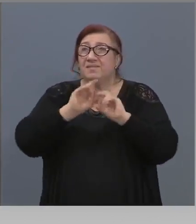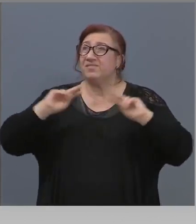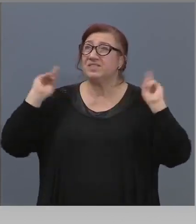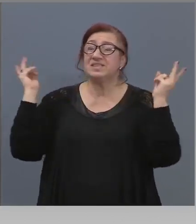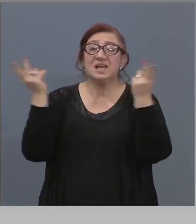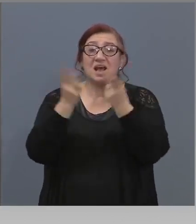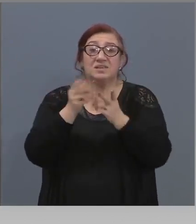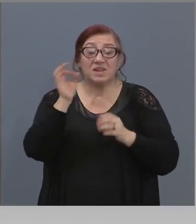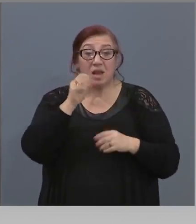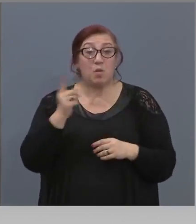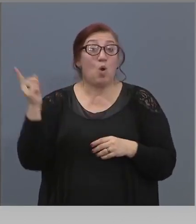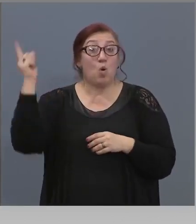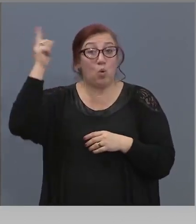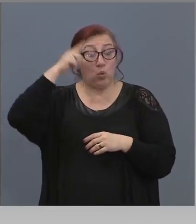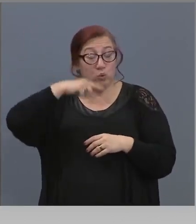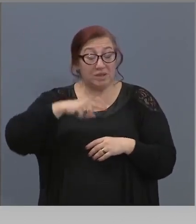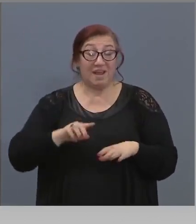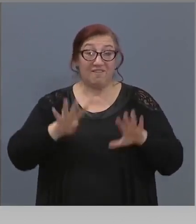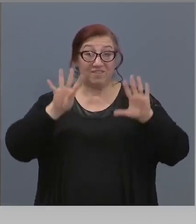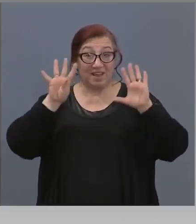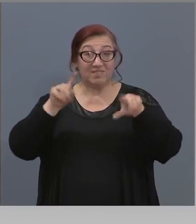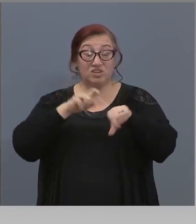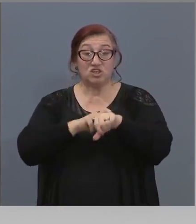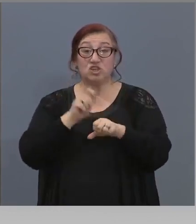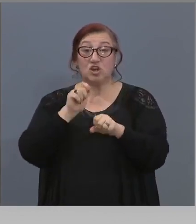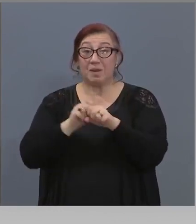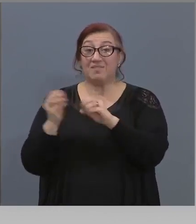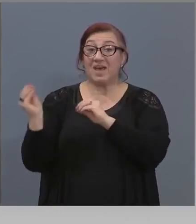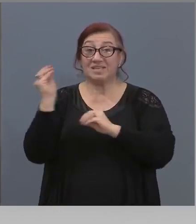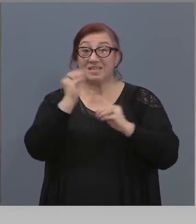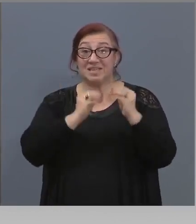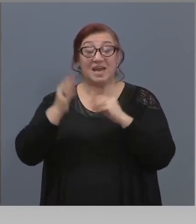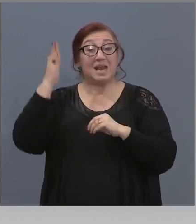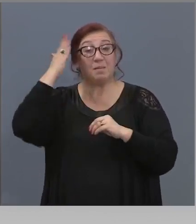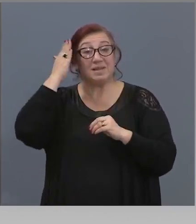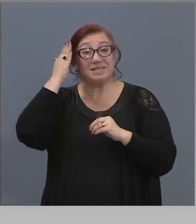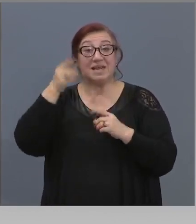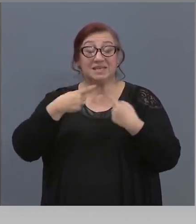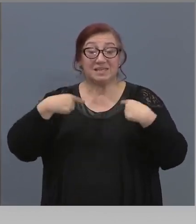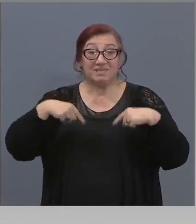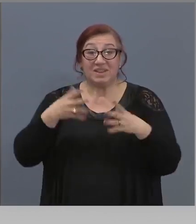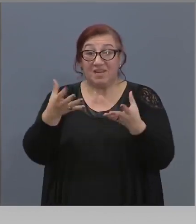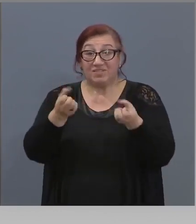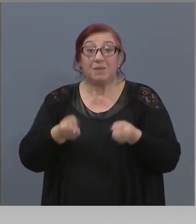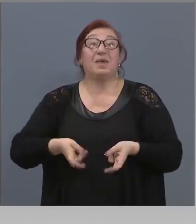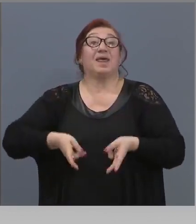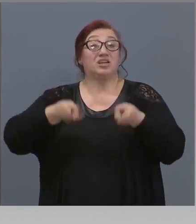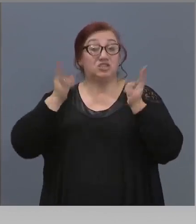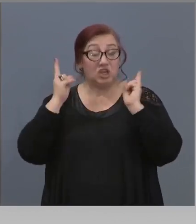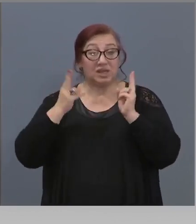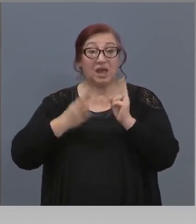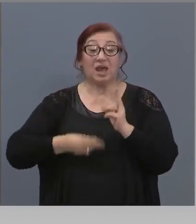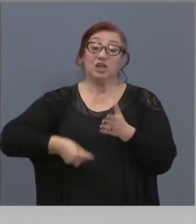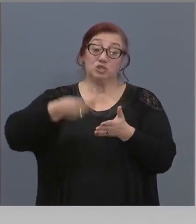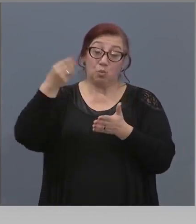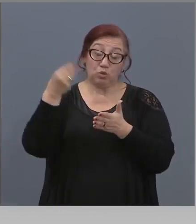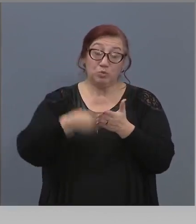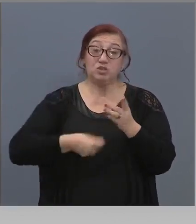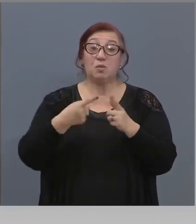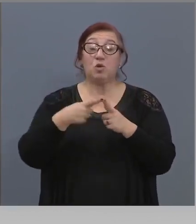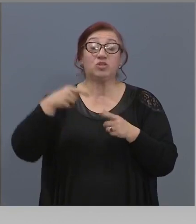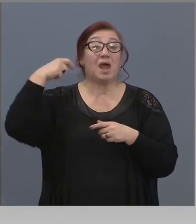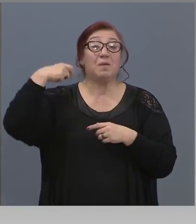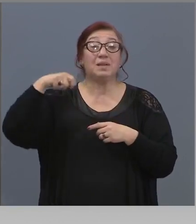Утре права 9 часа заседание на Министерски съвет да вземе решение да подпишеме от президента на Южна Корея